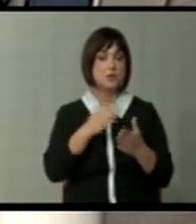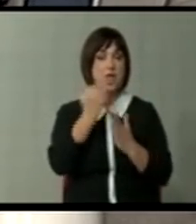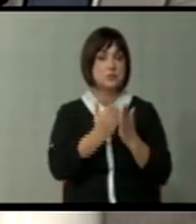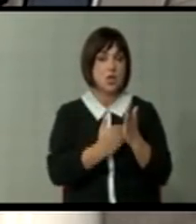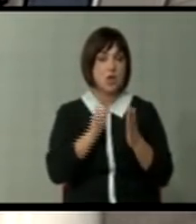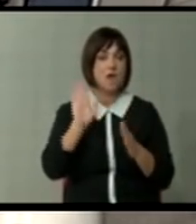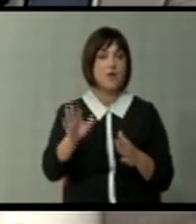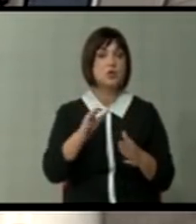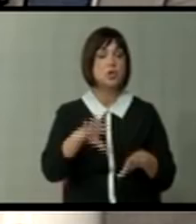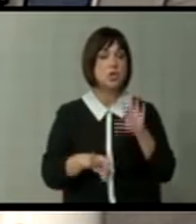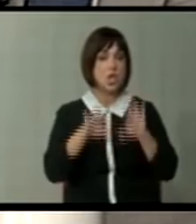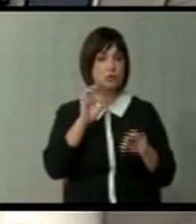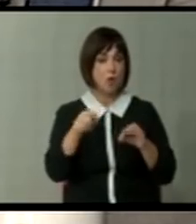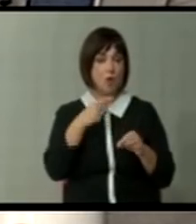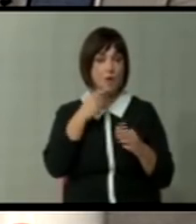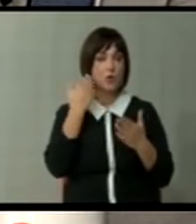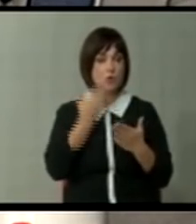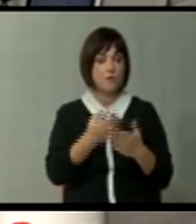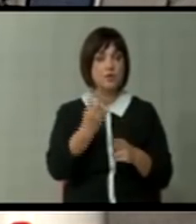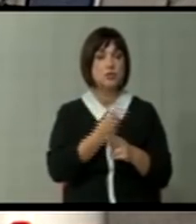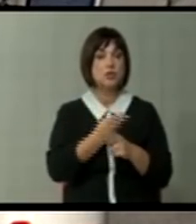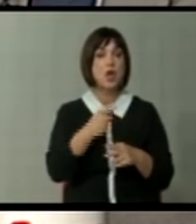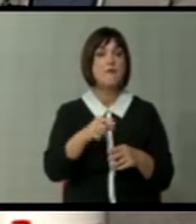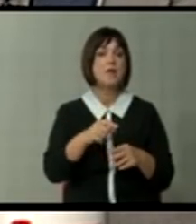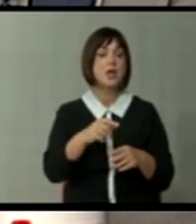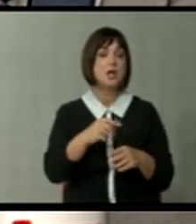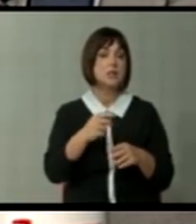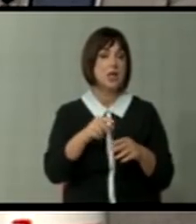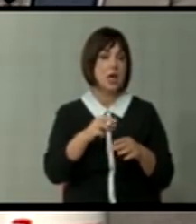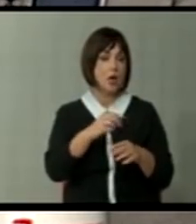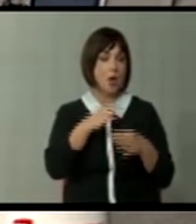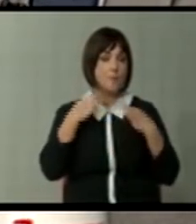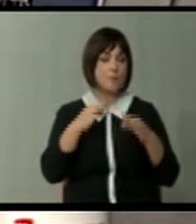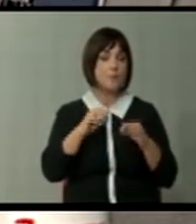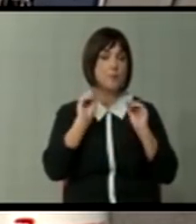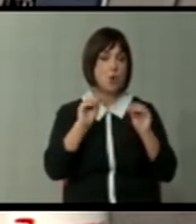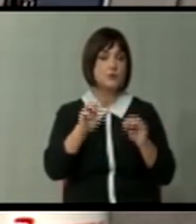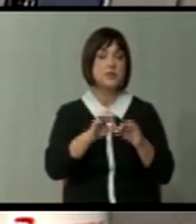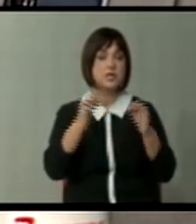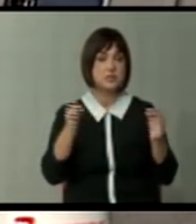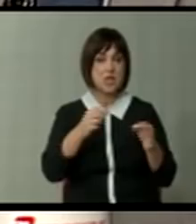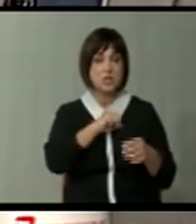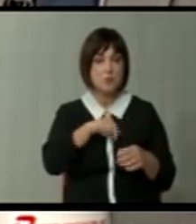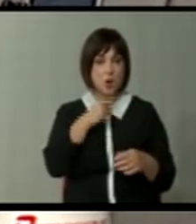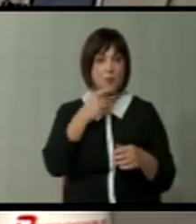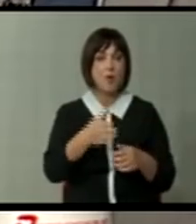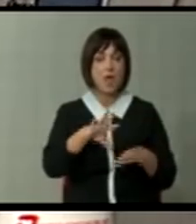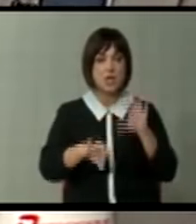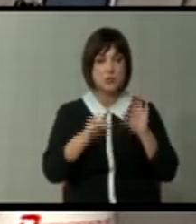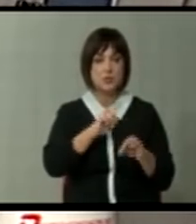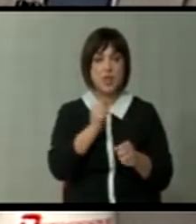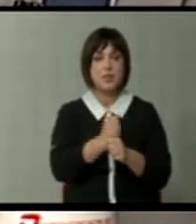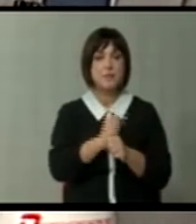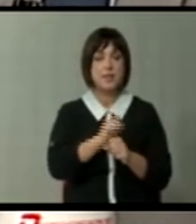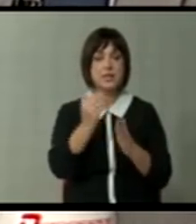направен, како и вашиот избор. Тоа го констатирал Државниот просветен инспекторат со одветна процедура во која што се наведува дека мојот избор не е